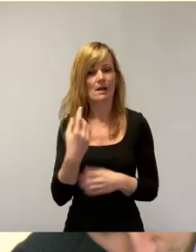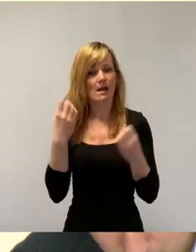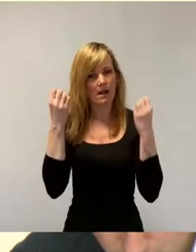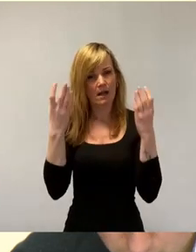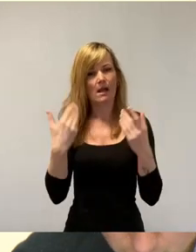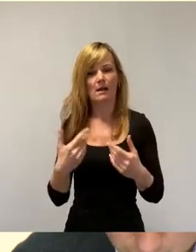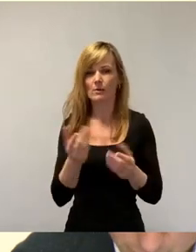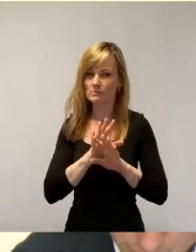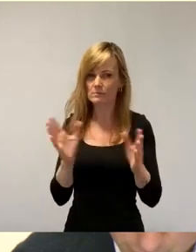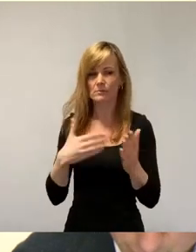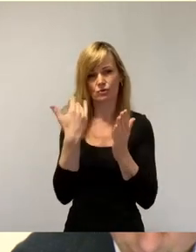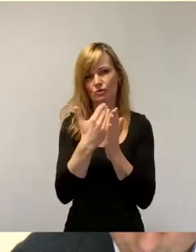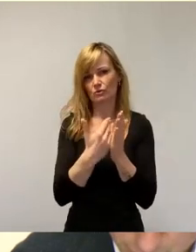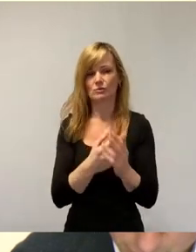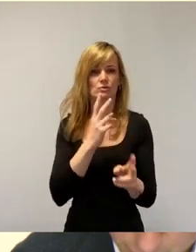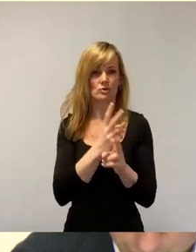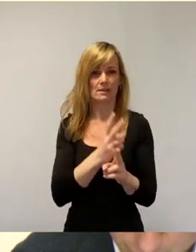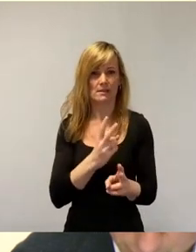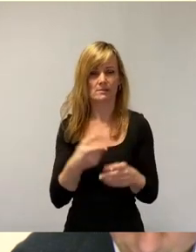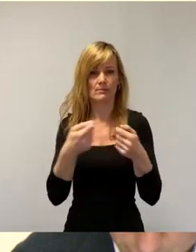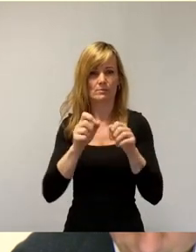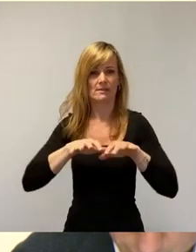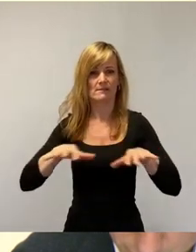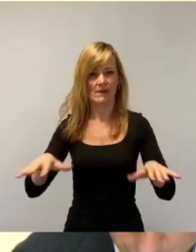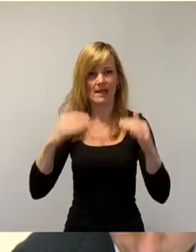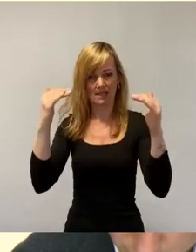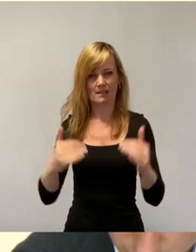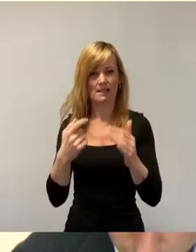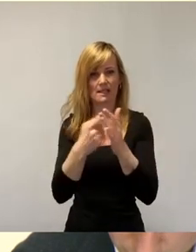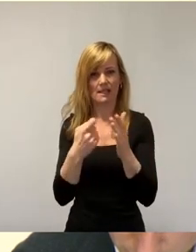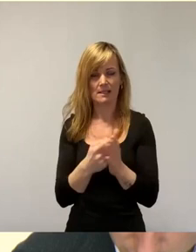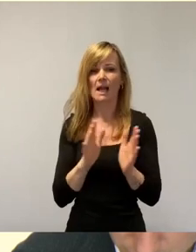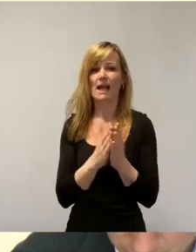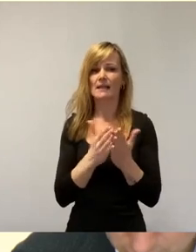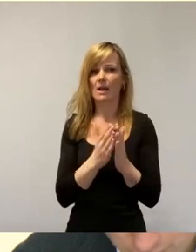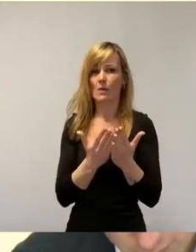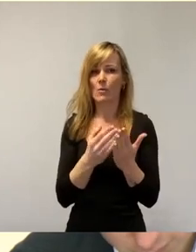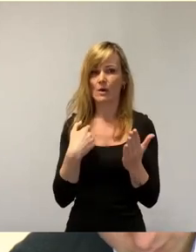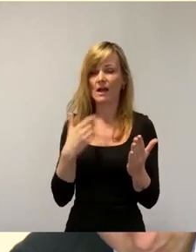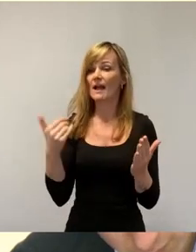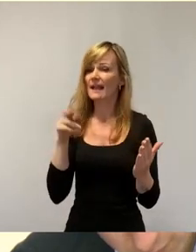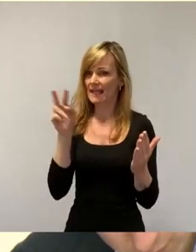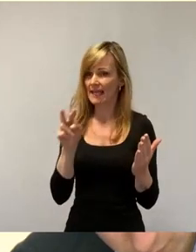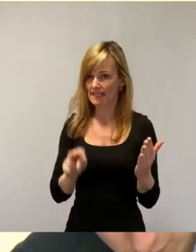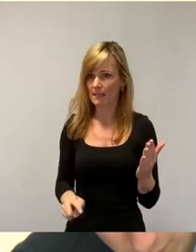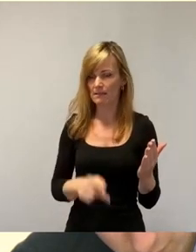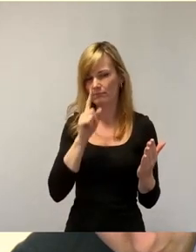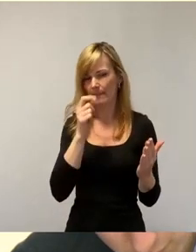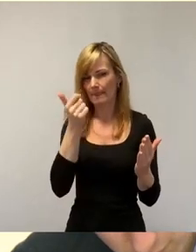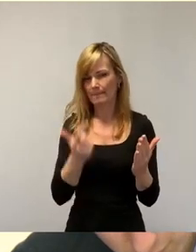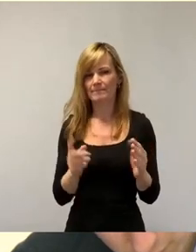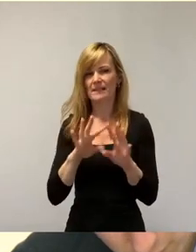deutlichen Standards, die bundesweit gelten. Ich lese Ihnen mal den Katalog vor. In Anteilen sind 26